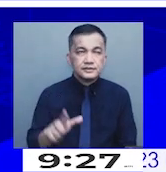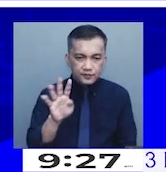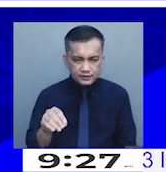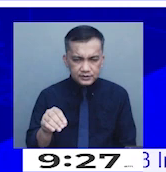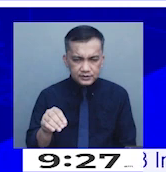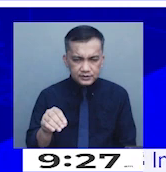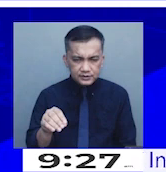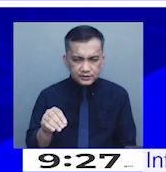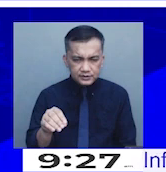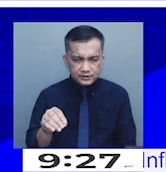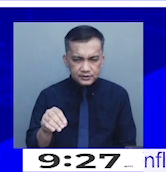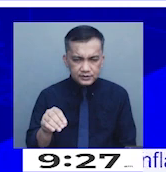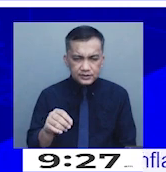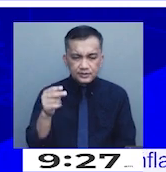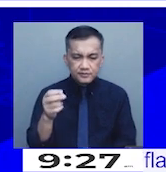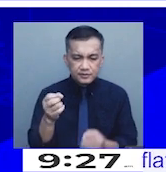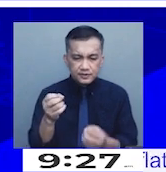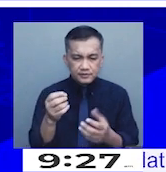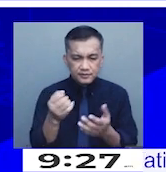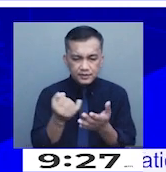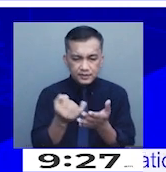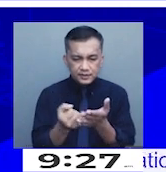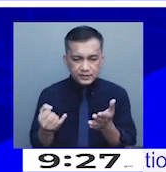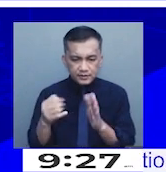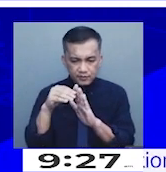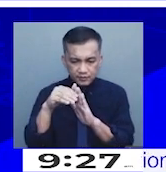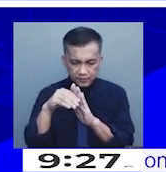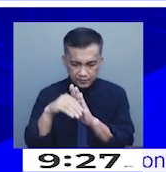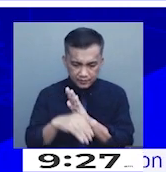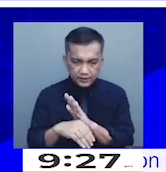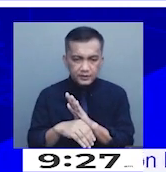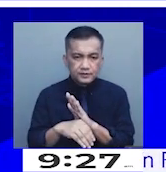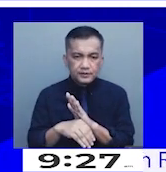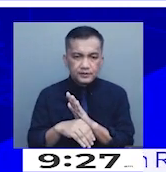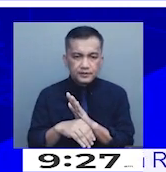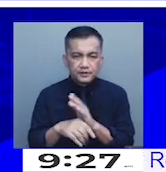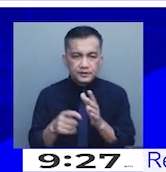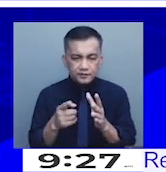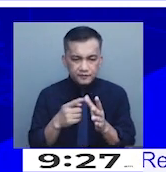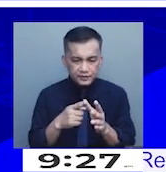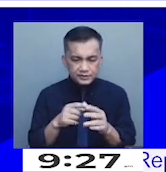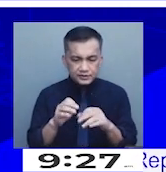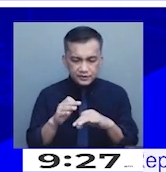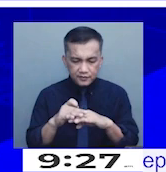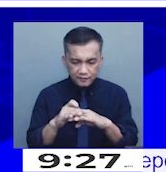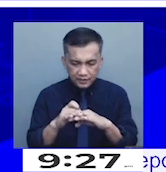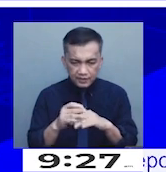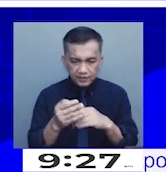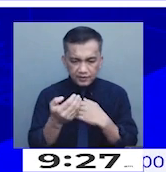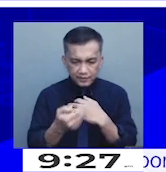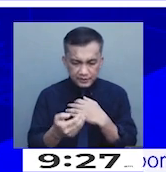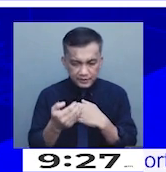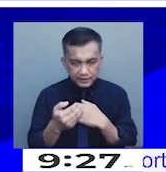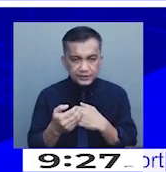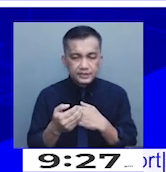marami silang items na medyo bumaba. First is the flour, bread, and other bakery products, pasta products.